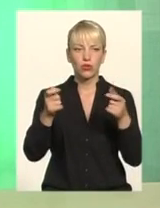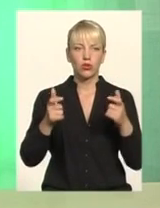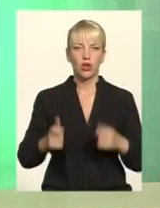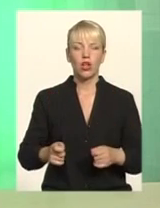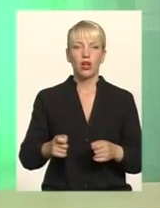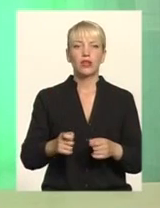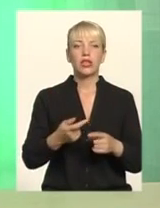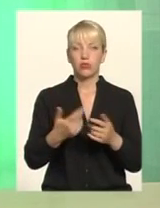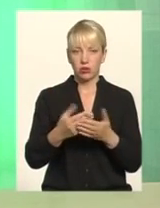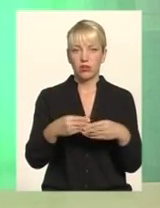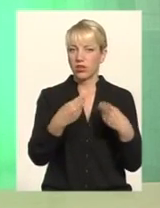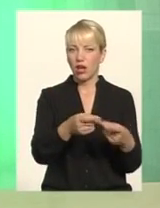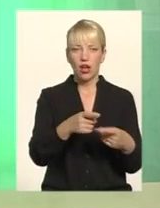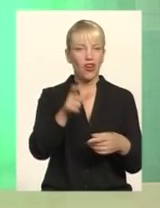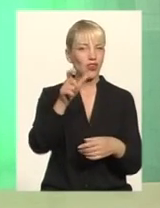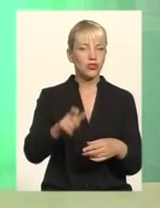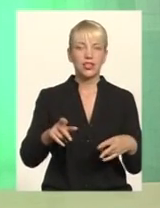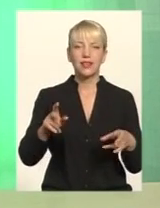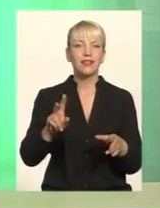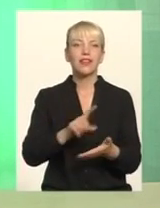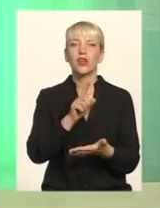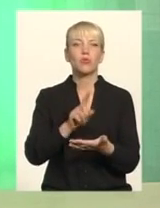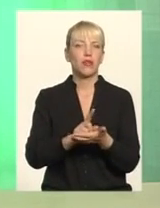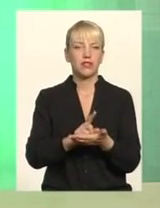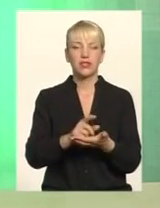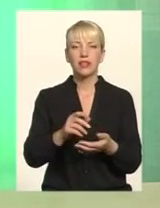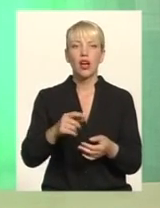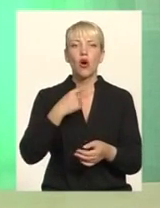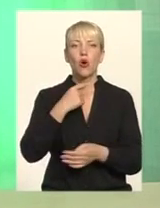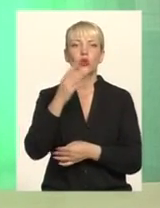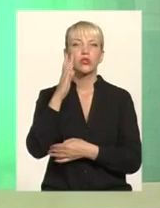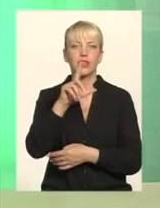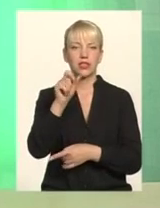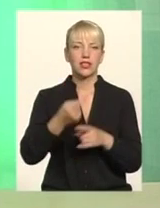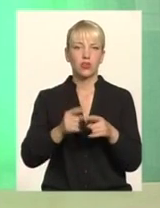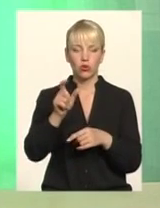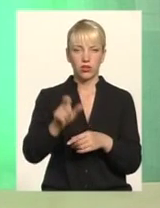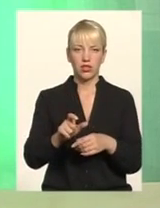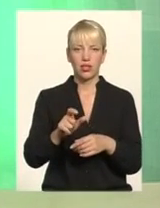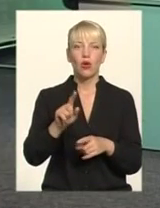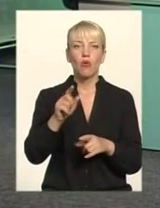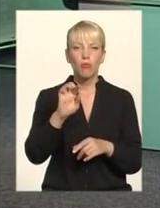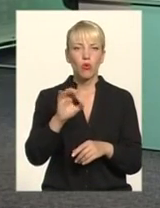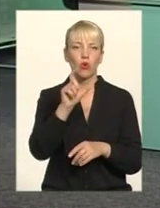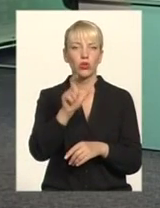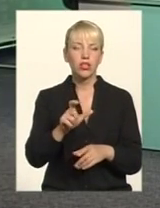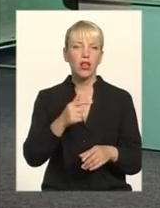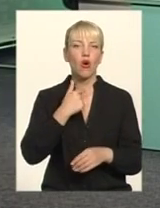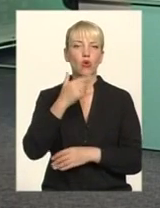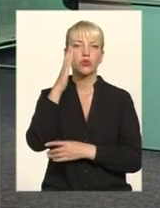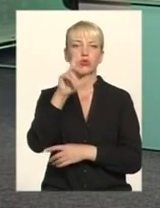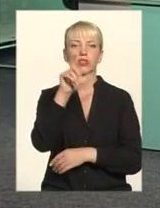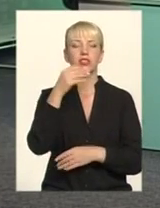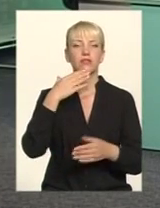розумом і голосувати в першу чергу не для себе, а для майбутнього Тобто для дітей, для онуків, того, що одне